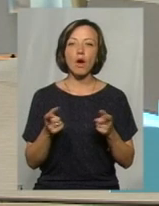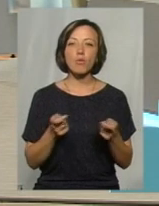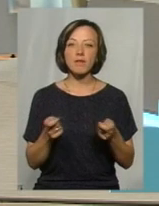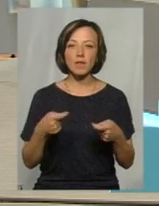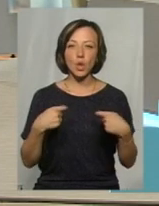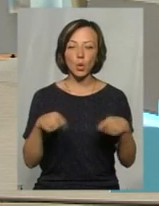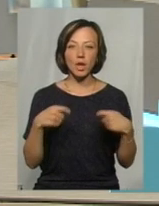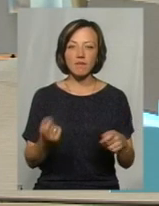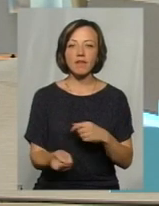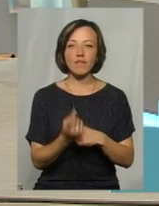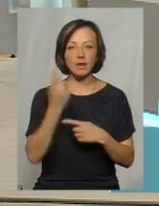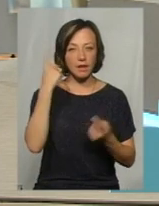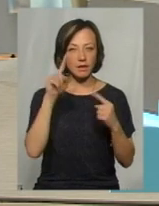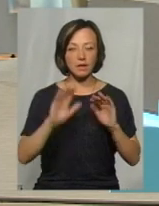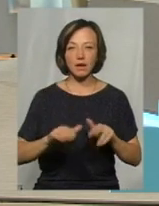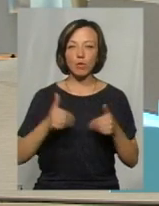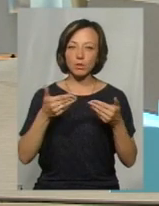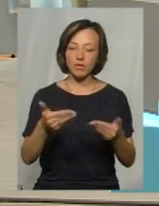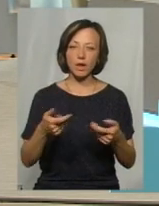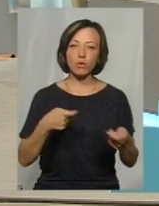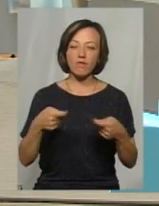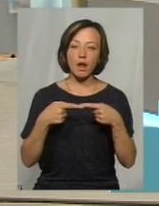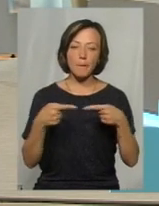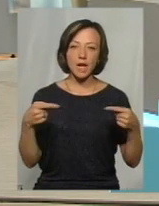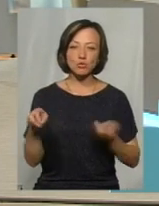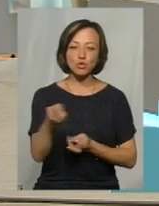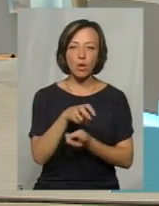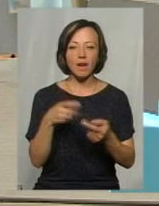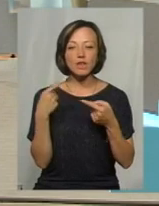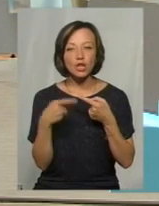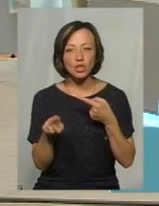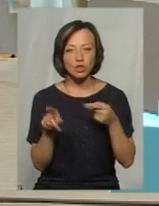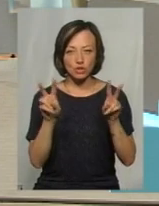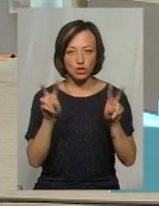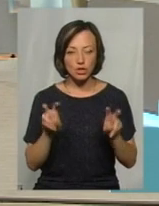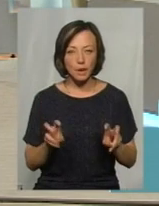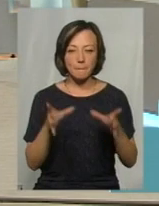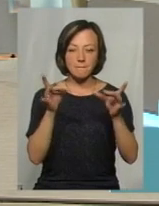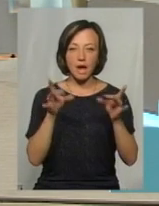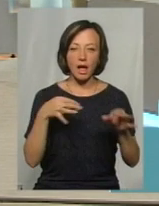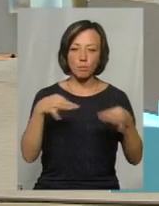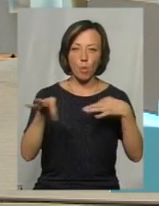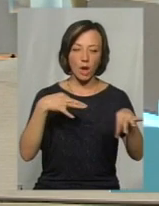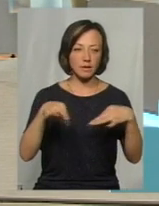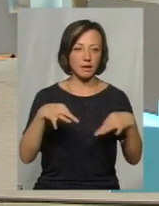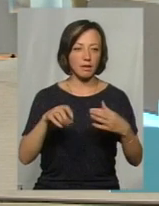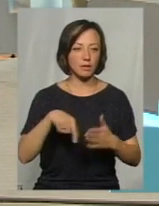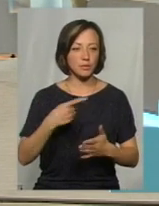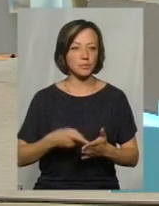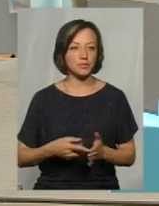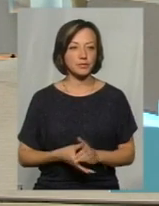торгівлі виникла ідея рекомендувати торгівельним мережам шукати альтернативу пакетам із поліетилену?